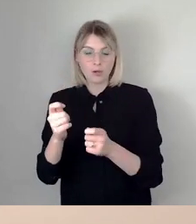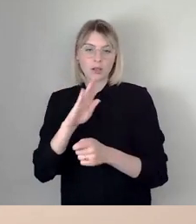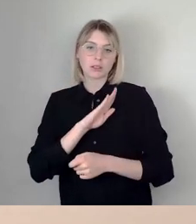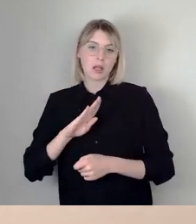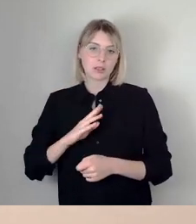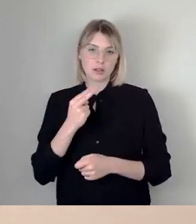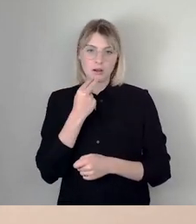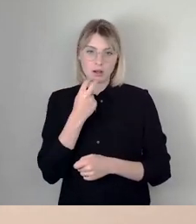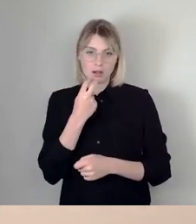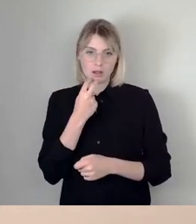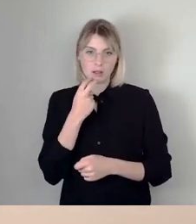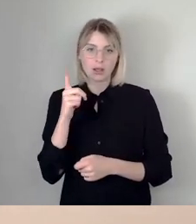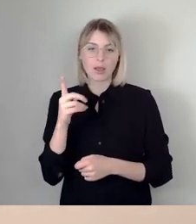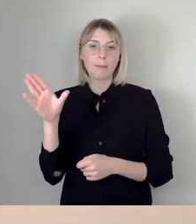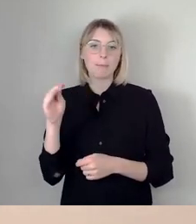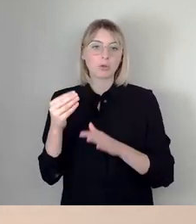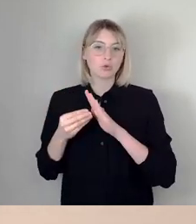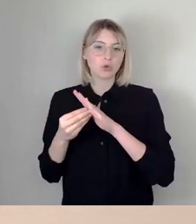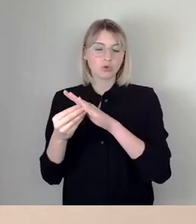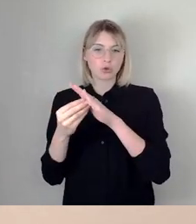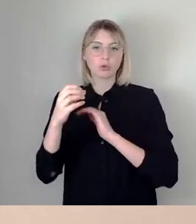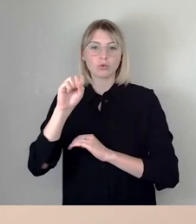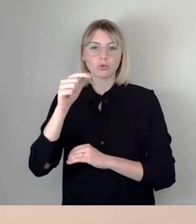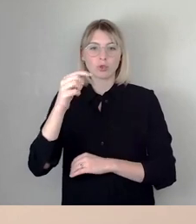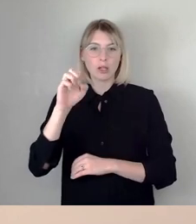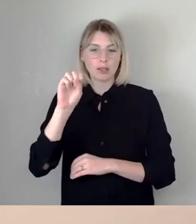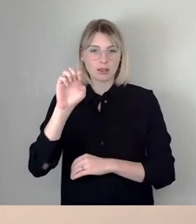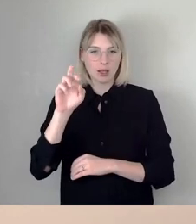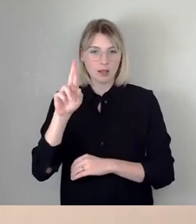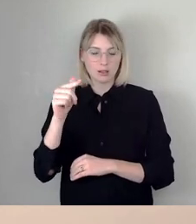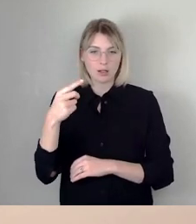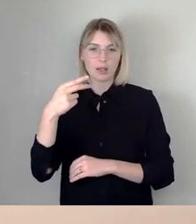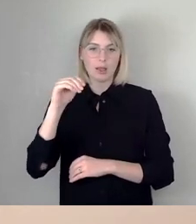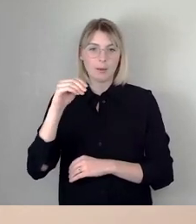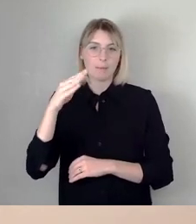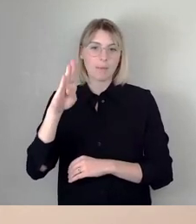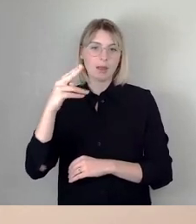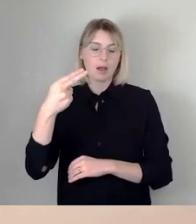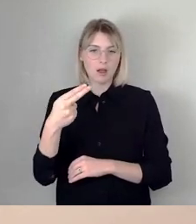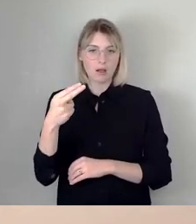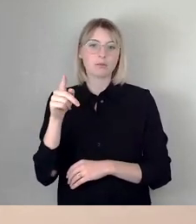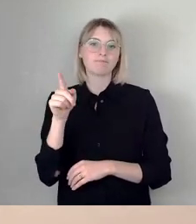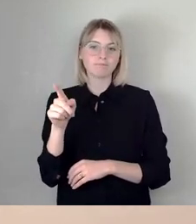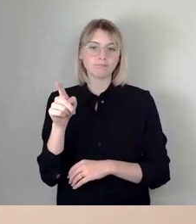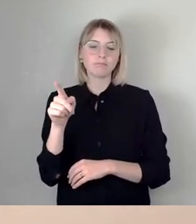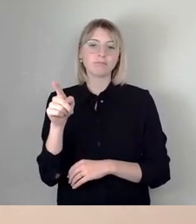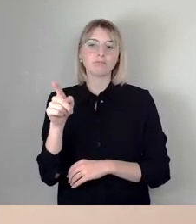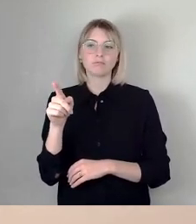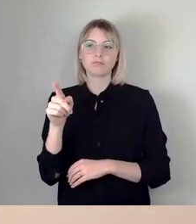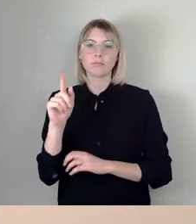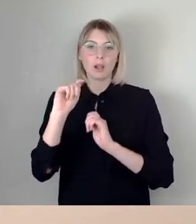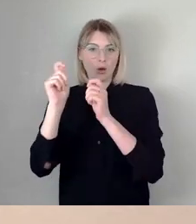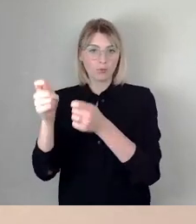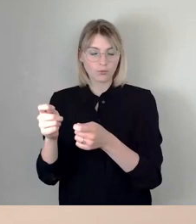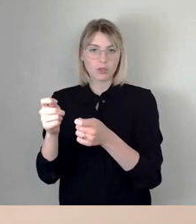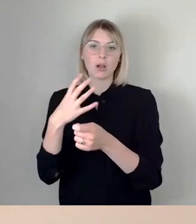Stesat GmbH soll ein Nachnutzungskonzept für das gesamte Areal entwickelt, eine